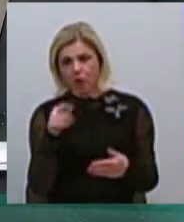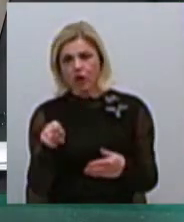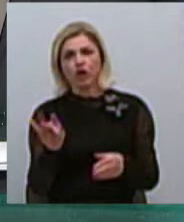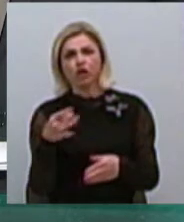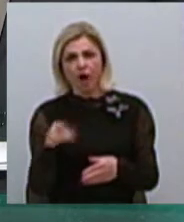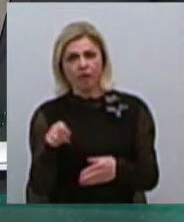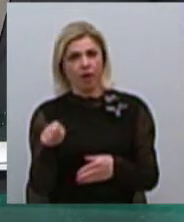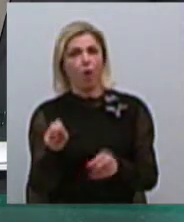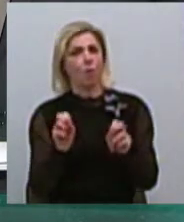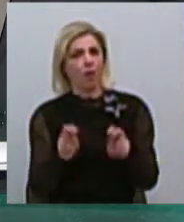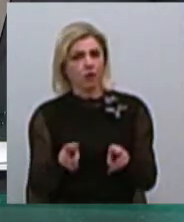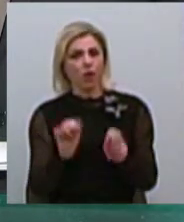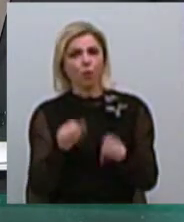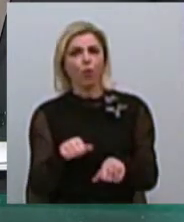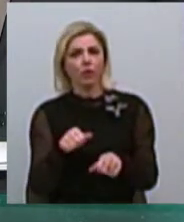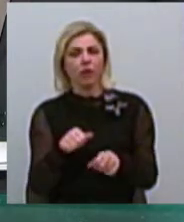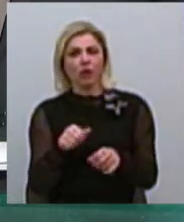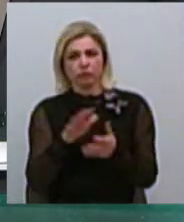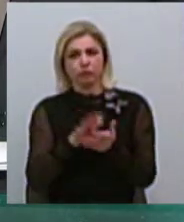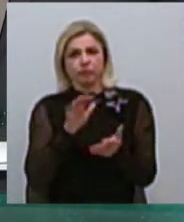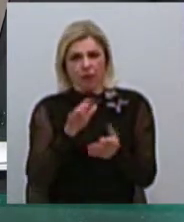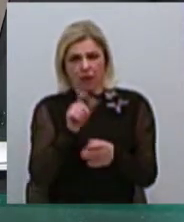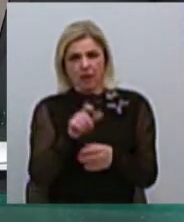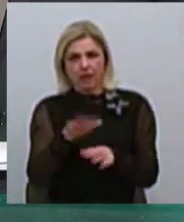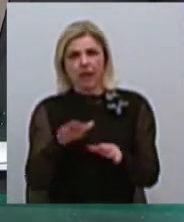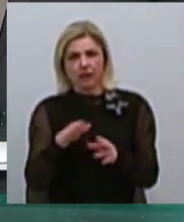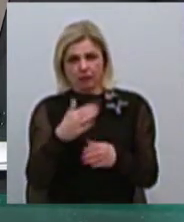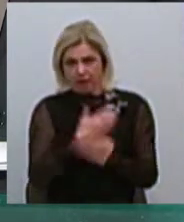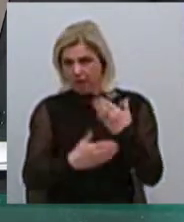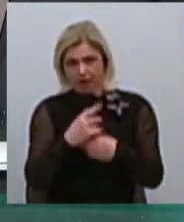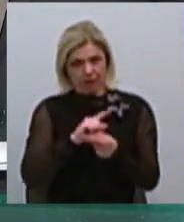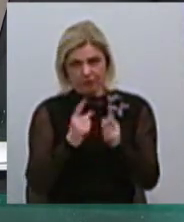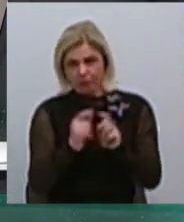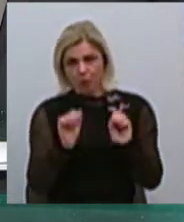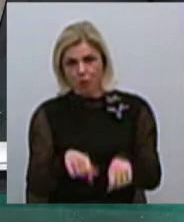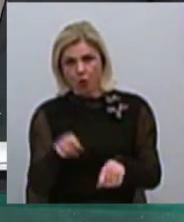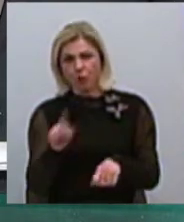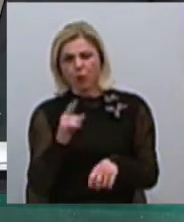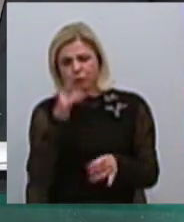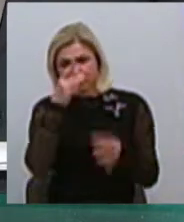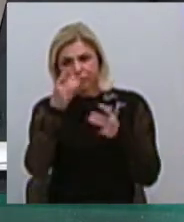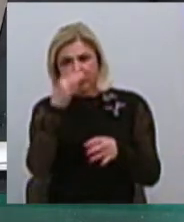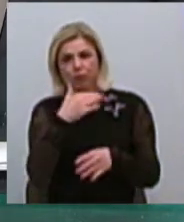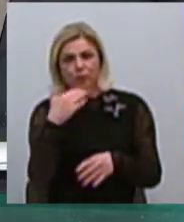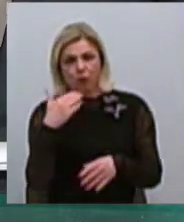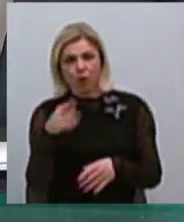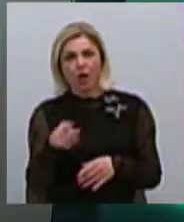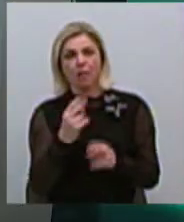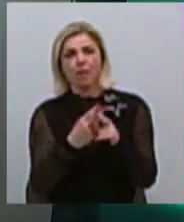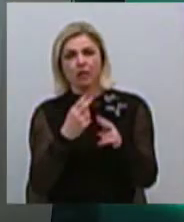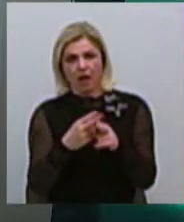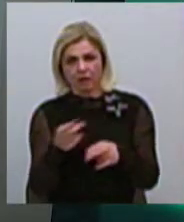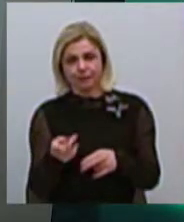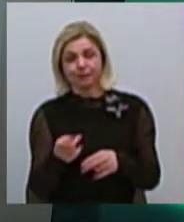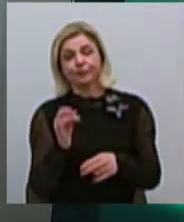можуть увечити дітей. А саме громадський бюджет, він дуже плодотворен в цьому вопросі, тому що баланс